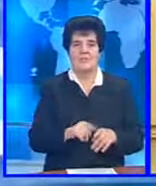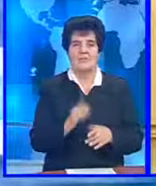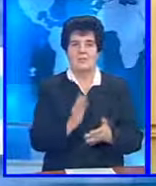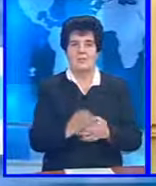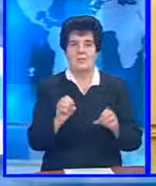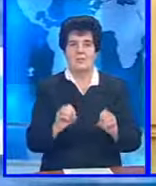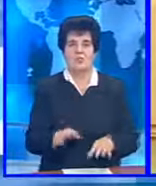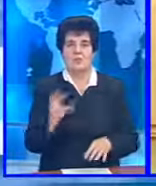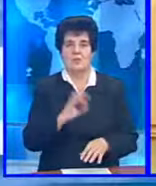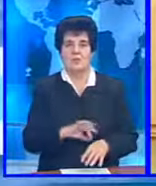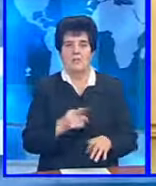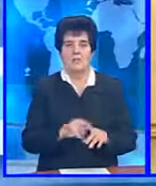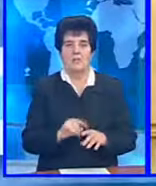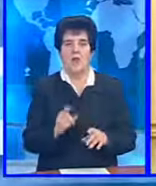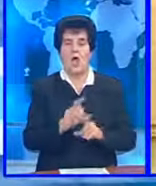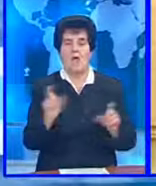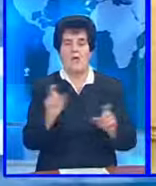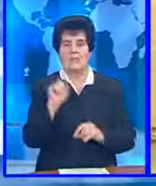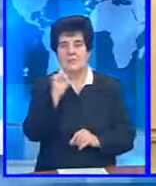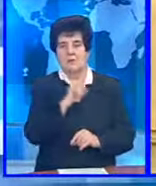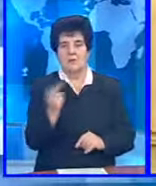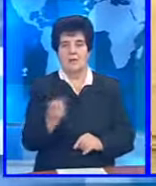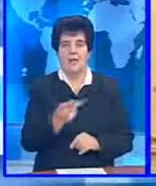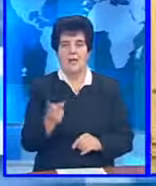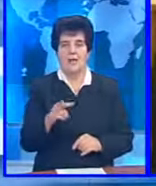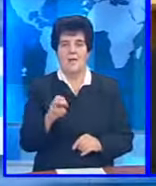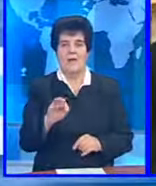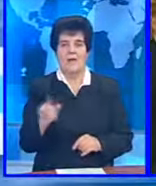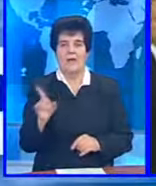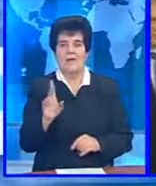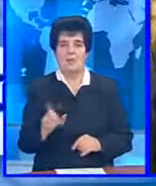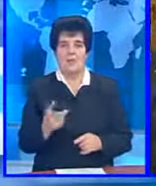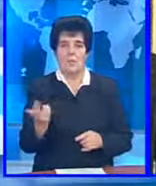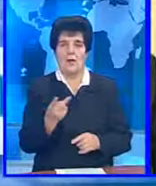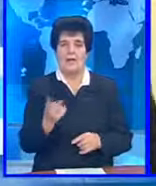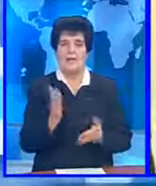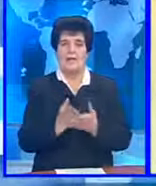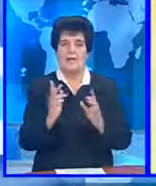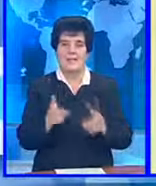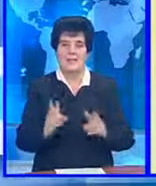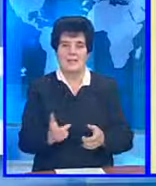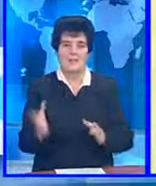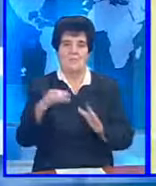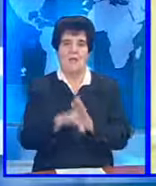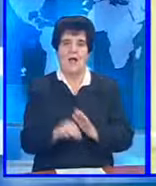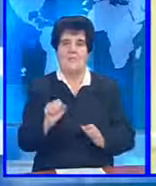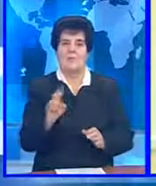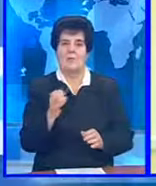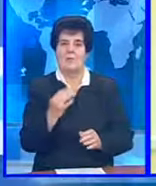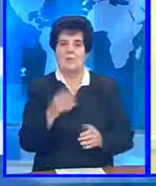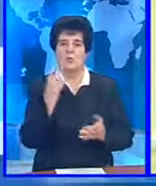decizie benefică pentru agenții economici de pe ambele maluri ale nistrului. El a menționat, de asemenea, că părțile se pot înțelege și fără implicarea mediatorilor și a